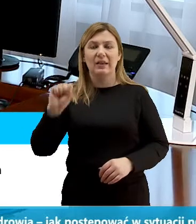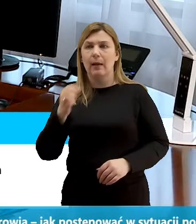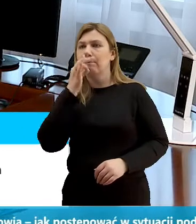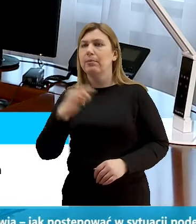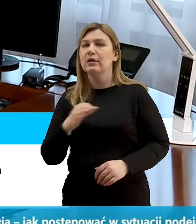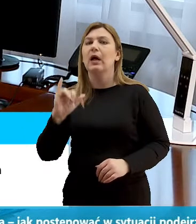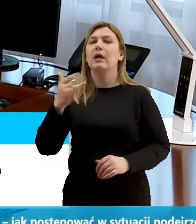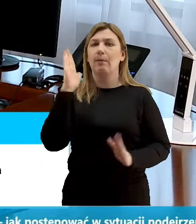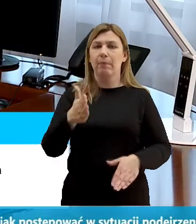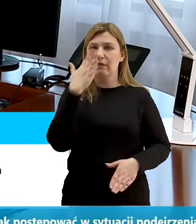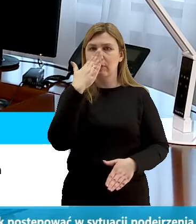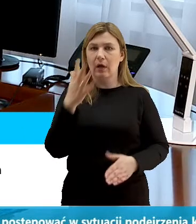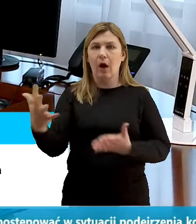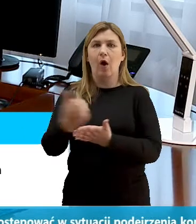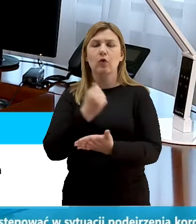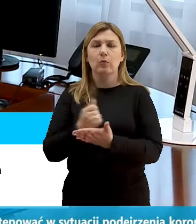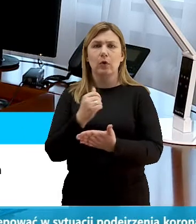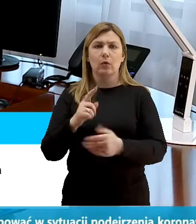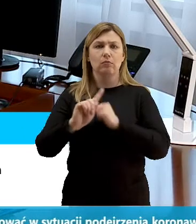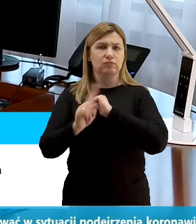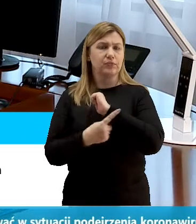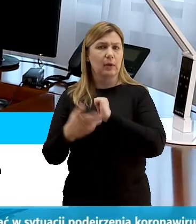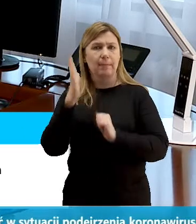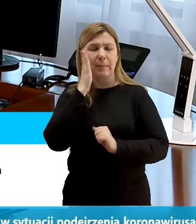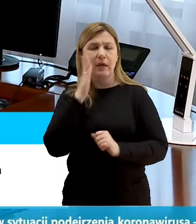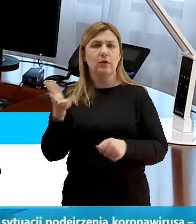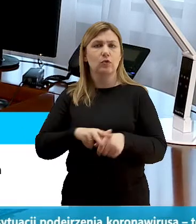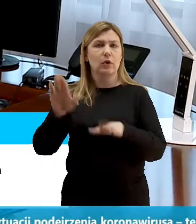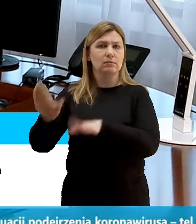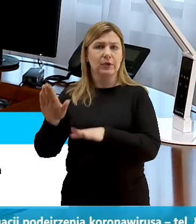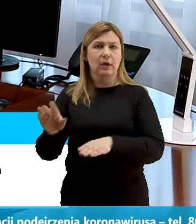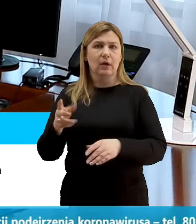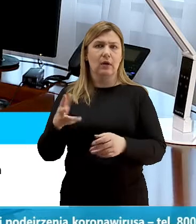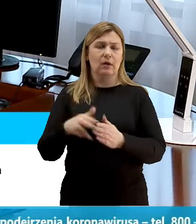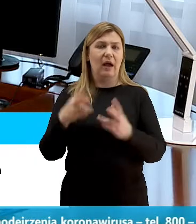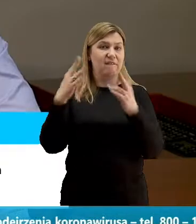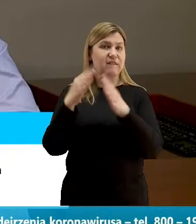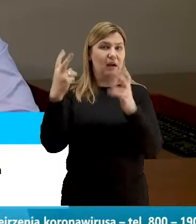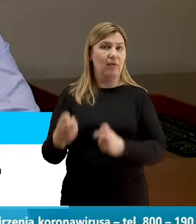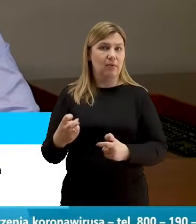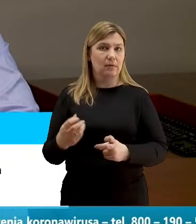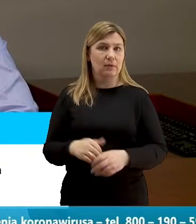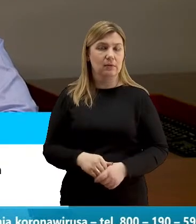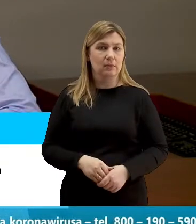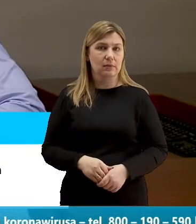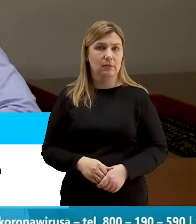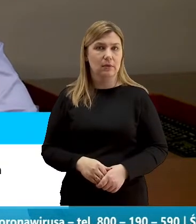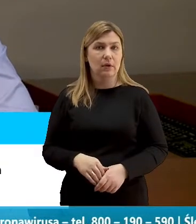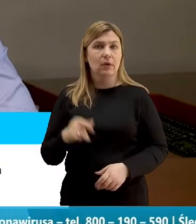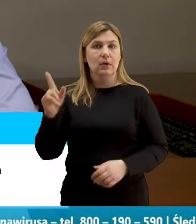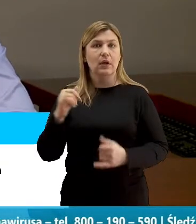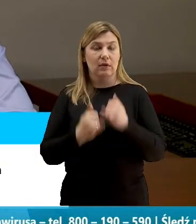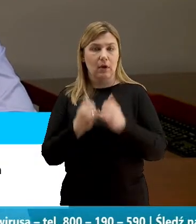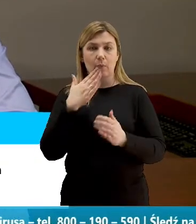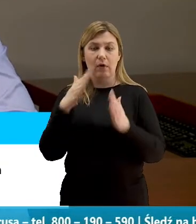będzie wyglądał odbiór śmieci z mieszkań, w których będą przebywać osoby poddane kwarantannie. Proszę Państwa, jeżeli mówimy o kwarantannie,